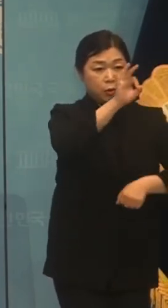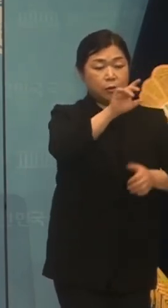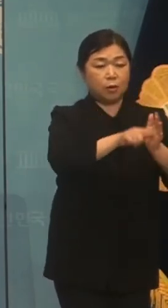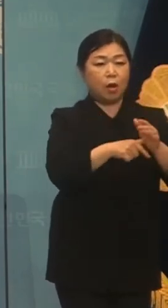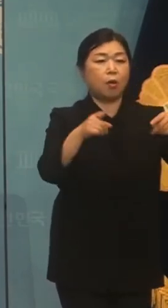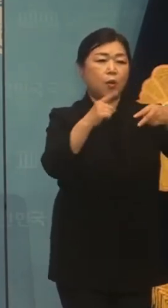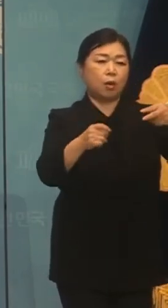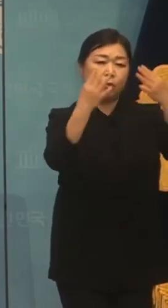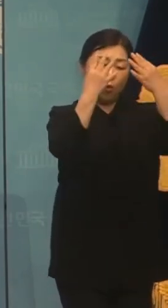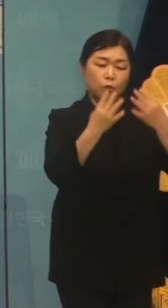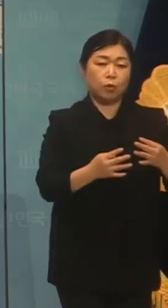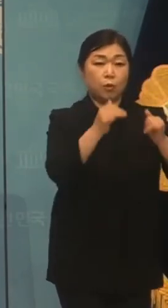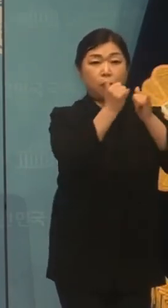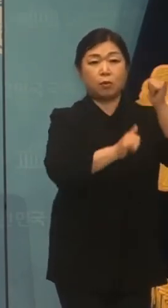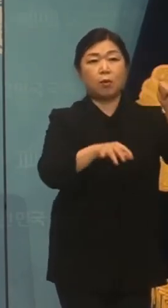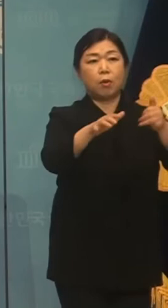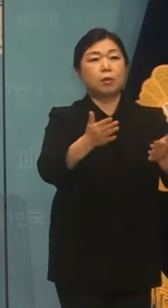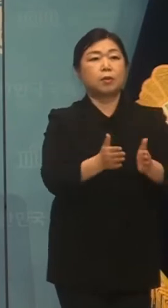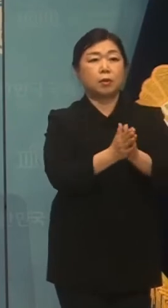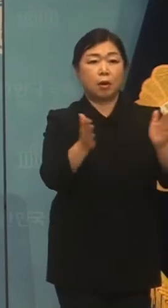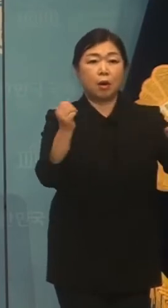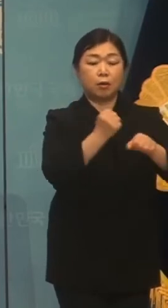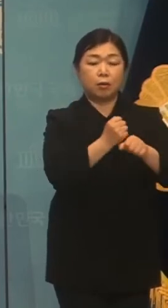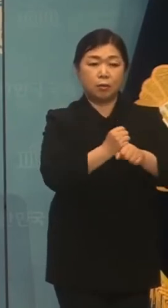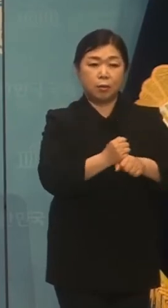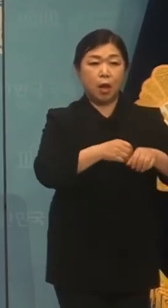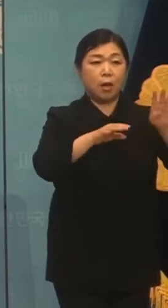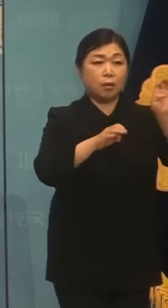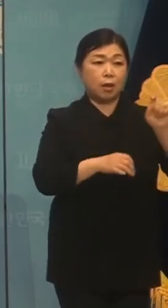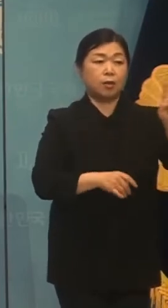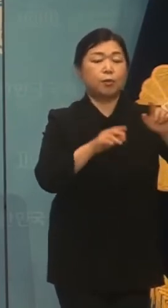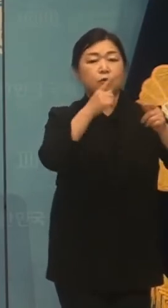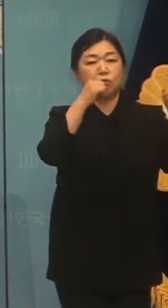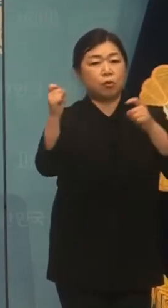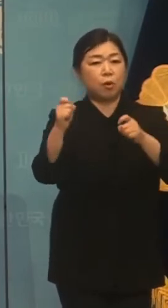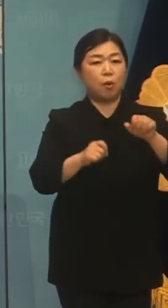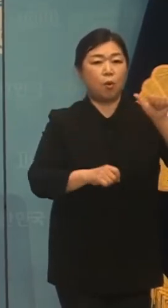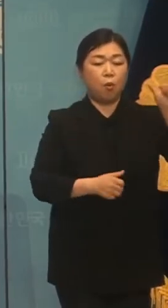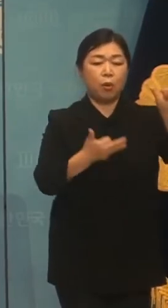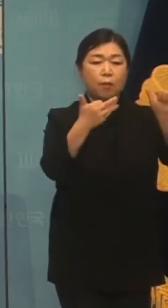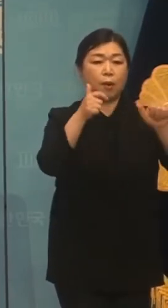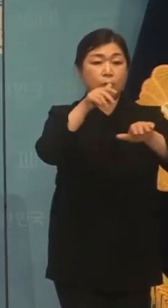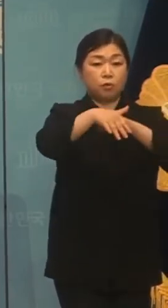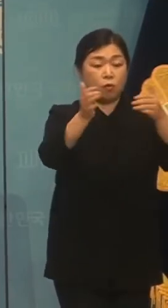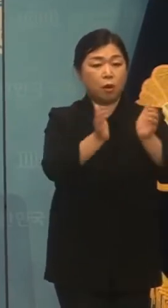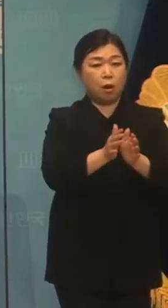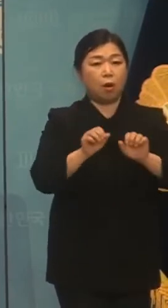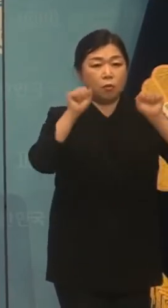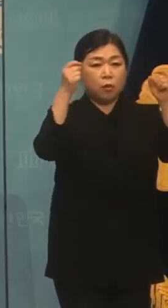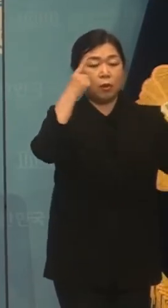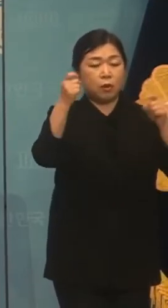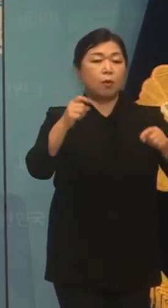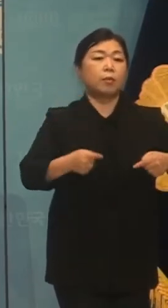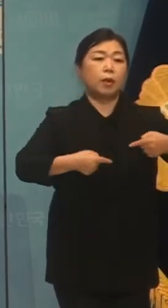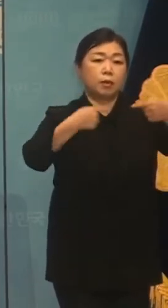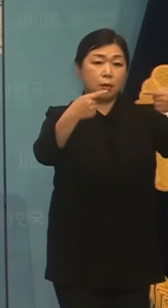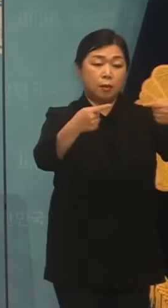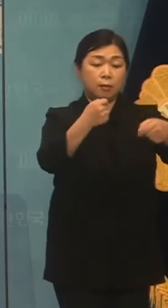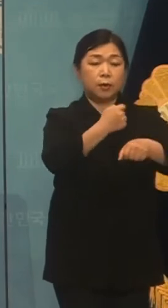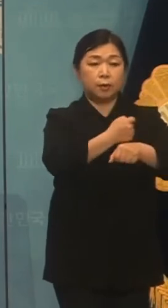서대문중무소 역사활에서 개최되는 제41주년 5.18 민주화운동기념식에 참석하십니다.